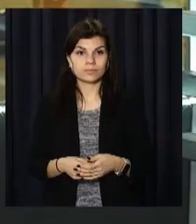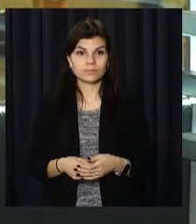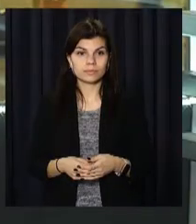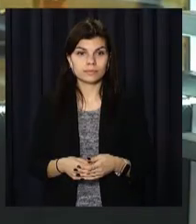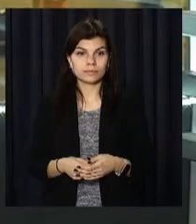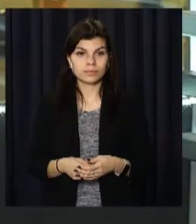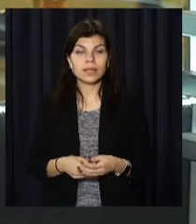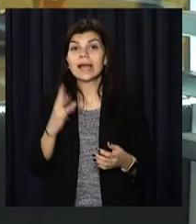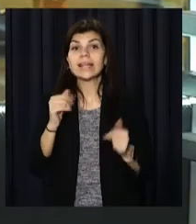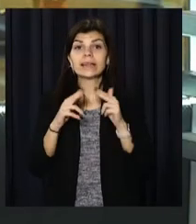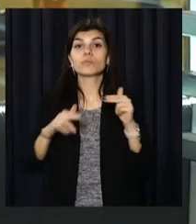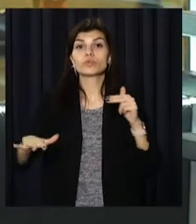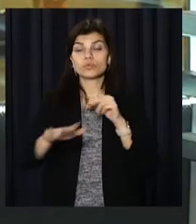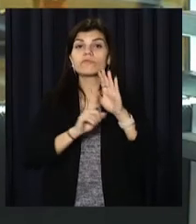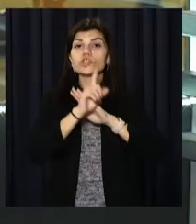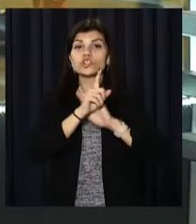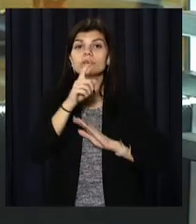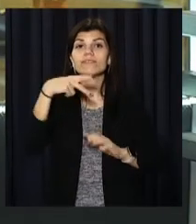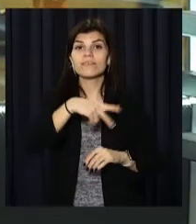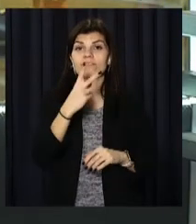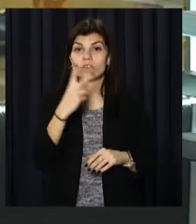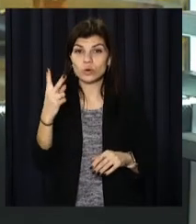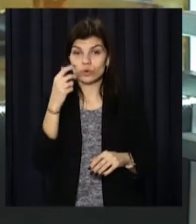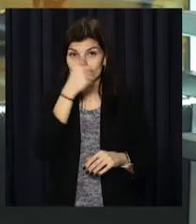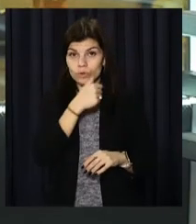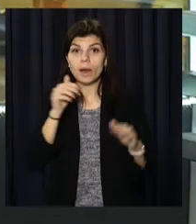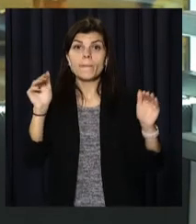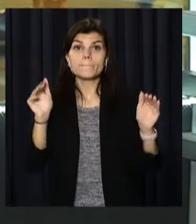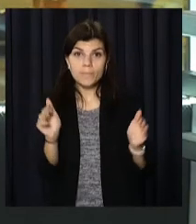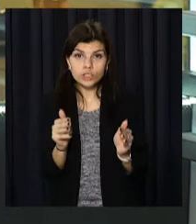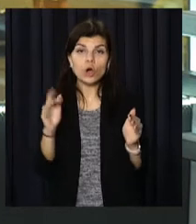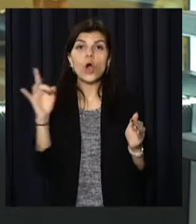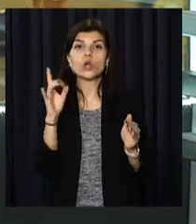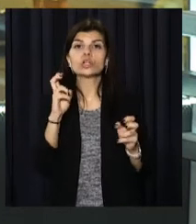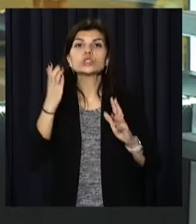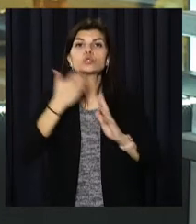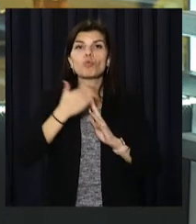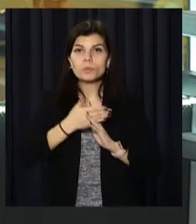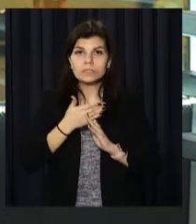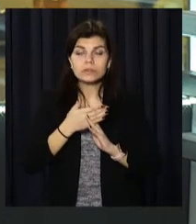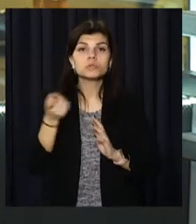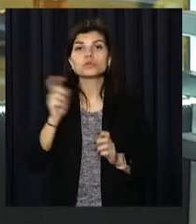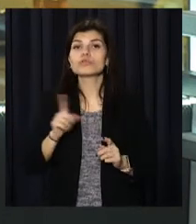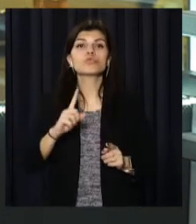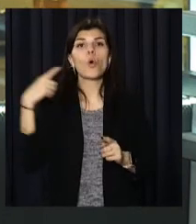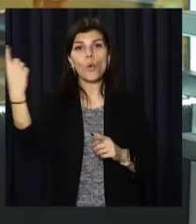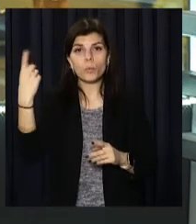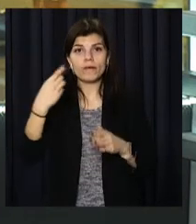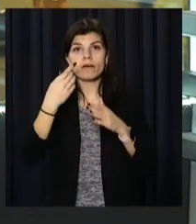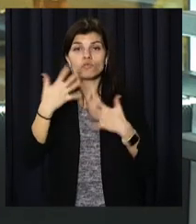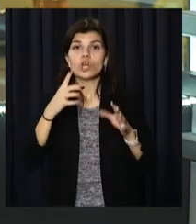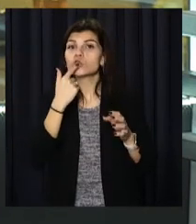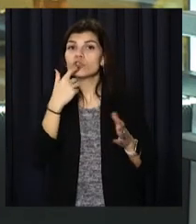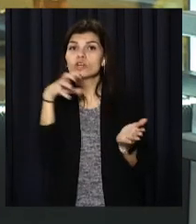На Дніпропетровщині з початку 2022-го зменшилися розміри субсидій. Все через те, що область вийшла з